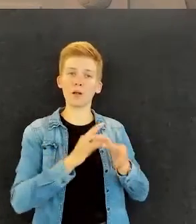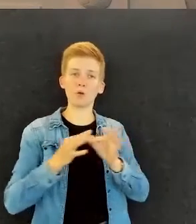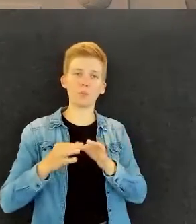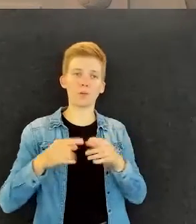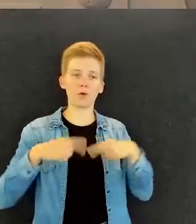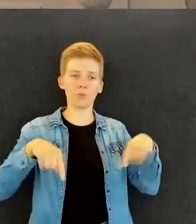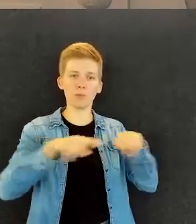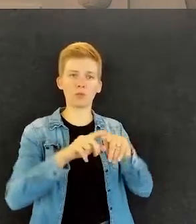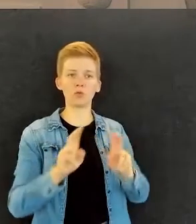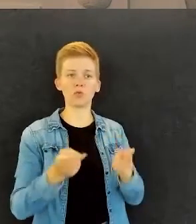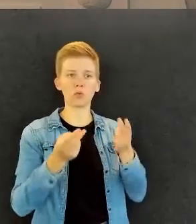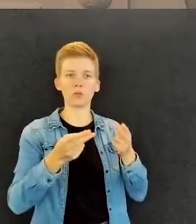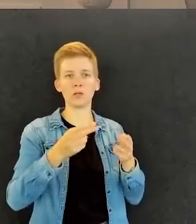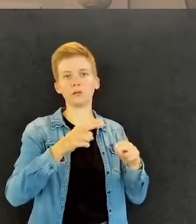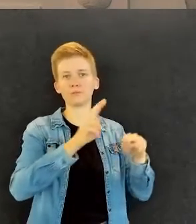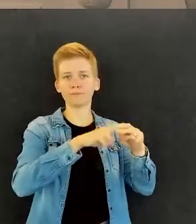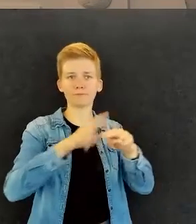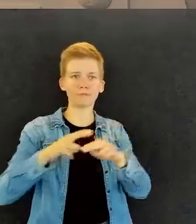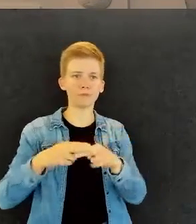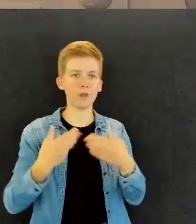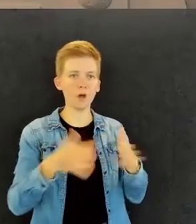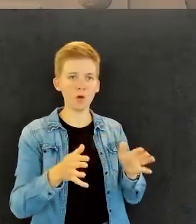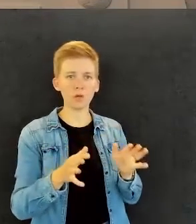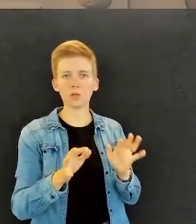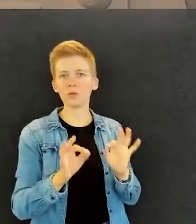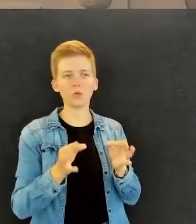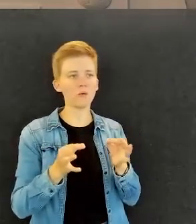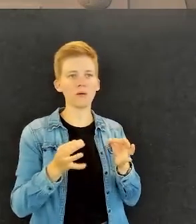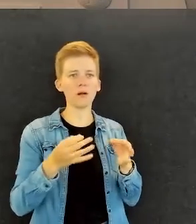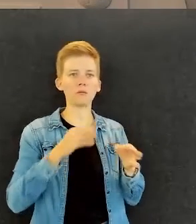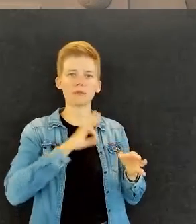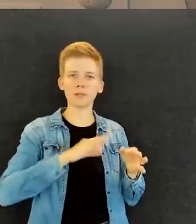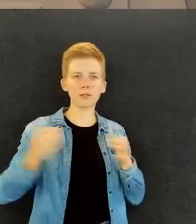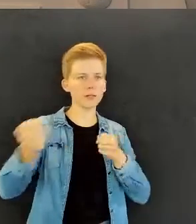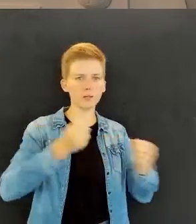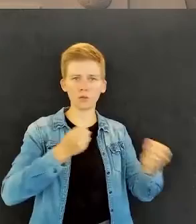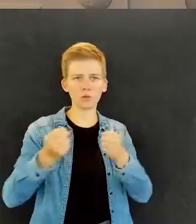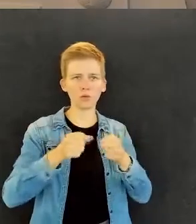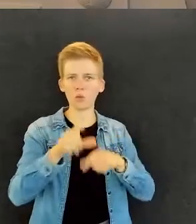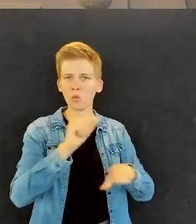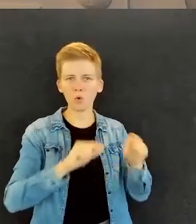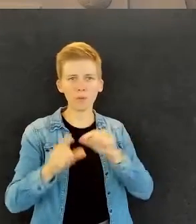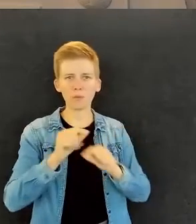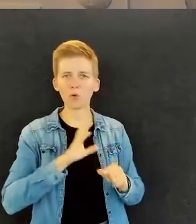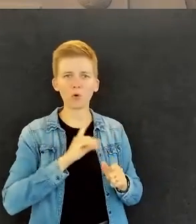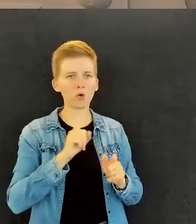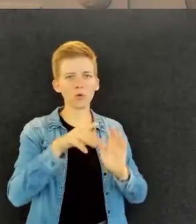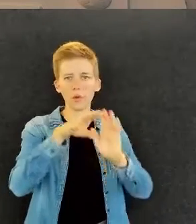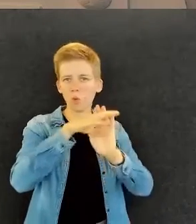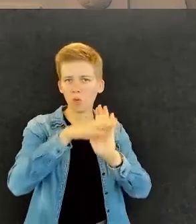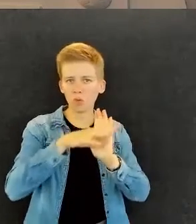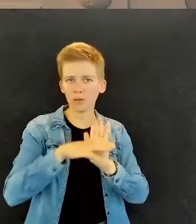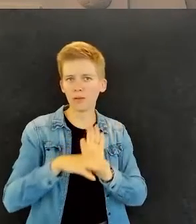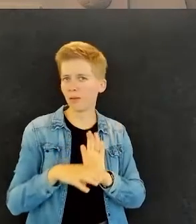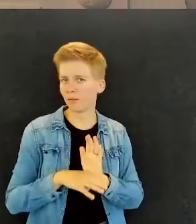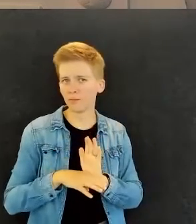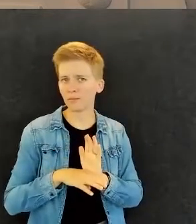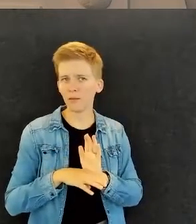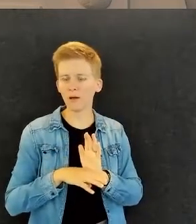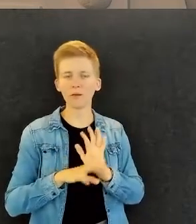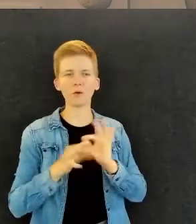rekrytoidaan uusia ihmisiä, niin... Huomioidaanko sitä jotenkin tässä rekrytoinnissa tai onko jotain rekrytointiohjeistusta tai millä tavalla